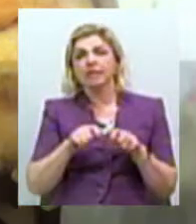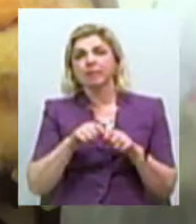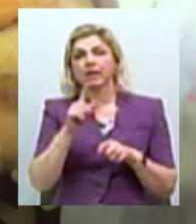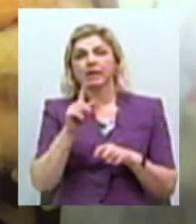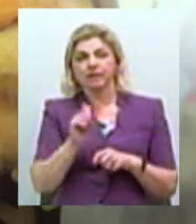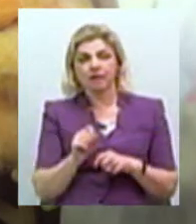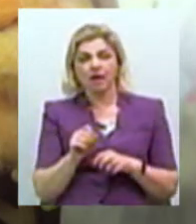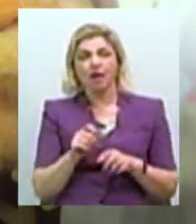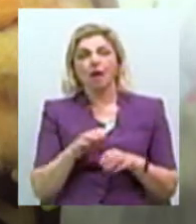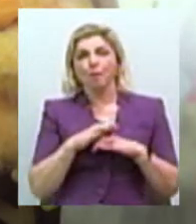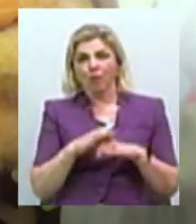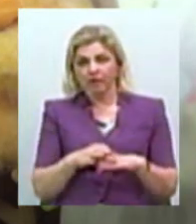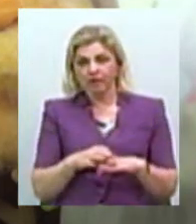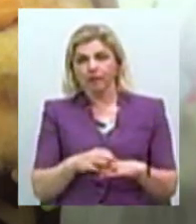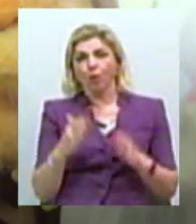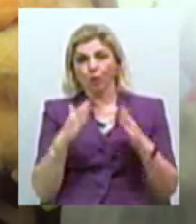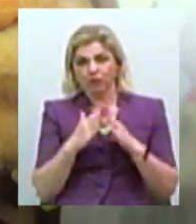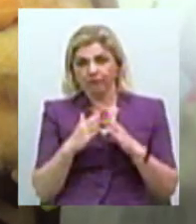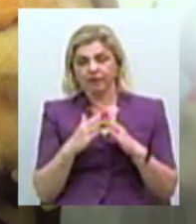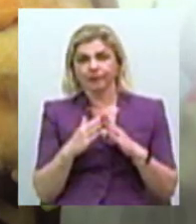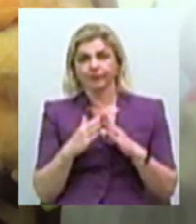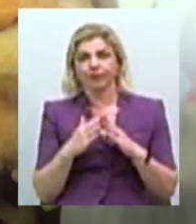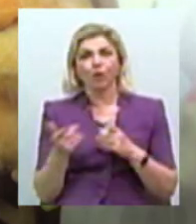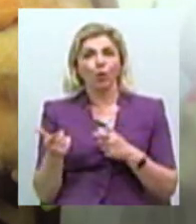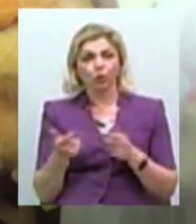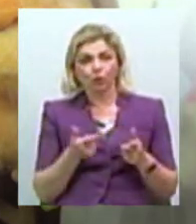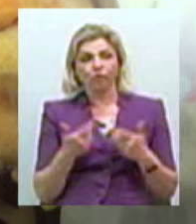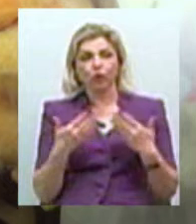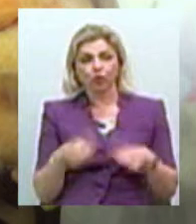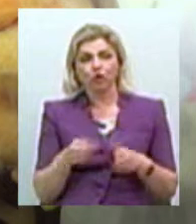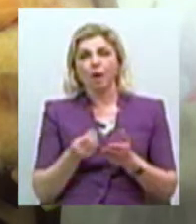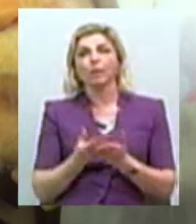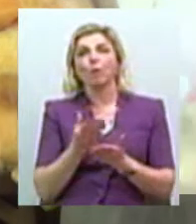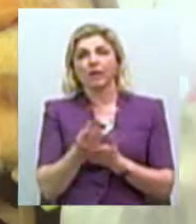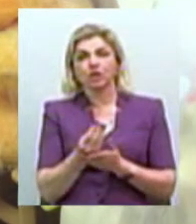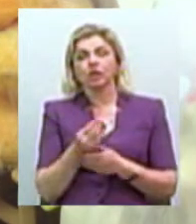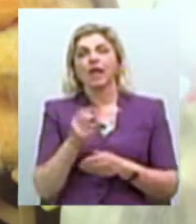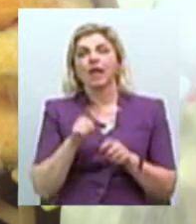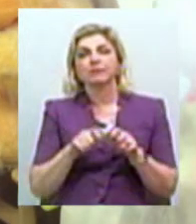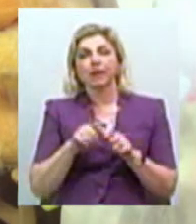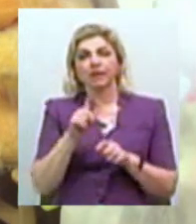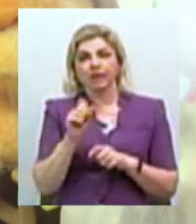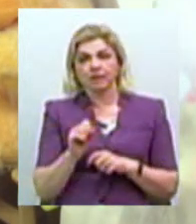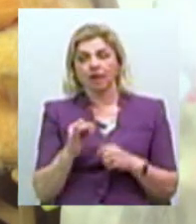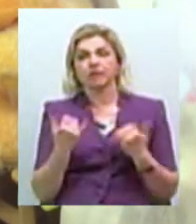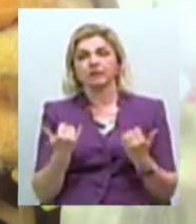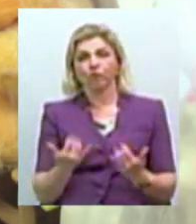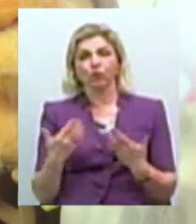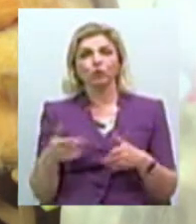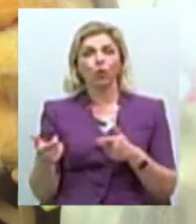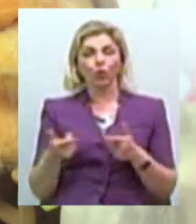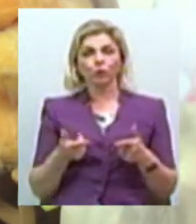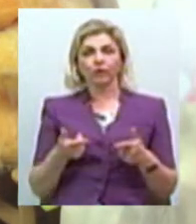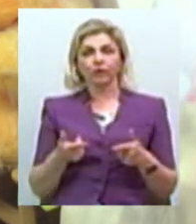проведена будівлі, готова вже проплачена вона і на сьогоднішній день готовий